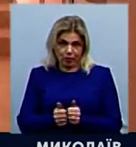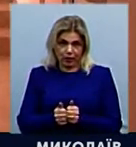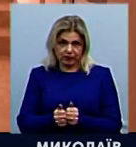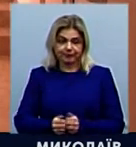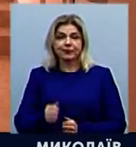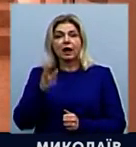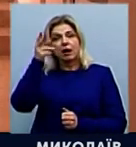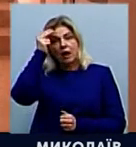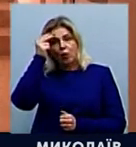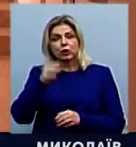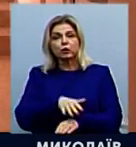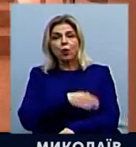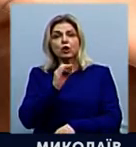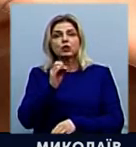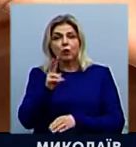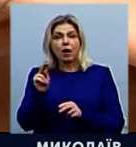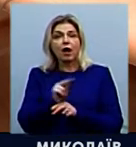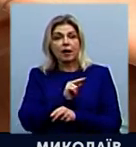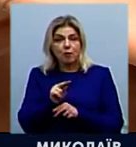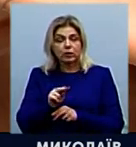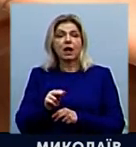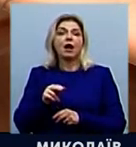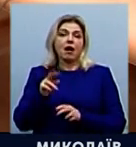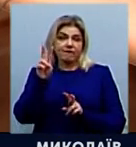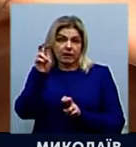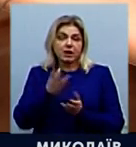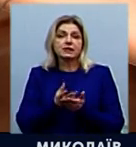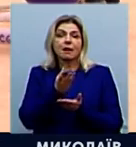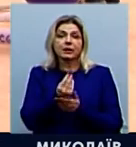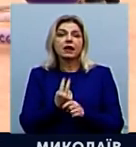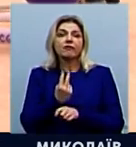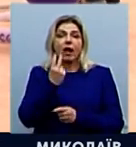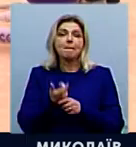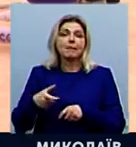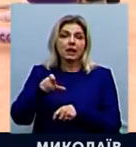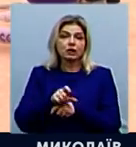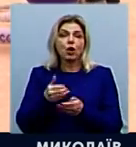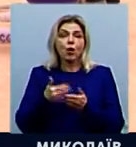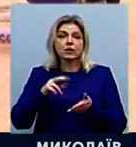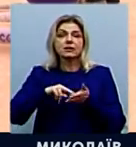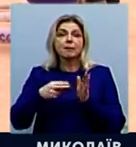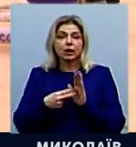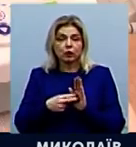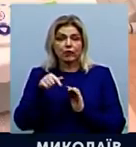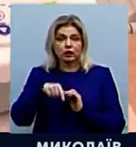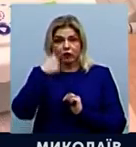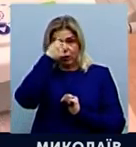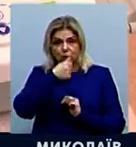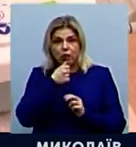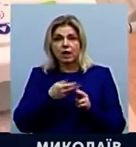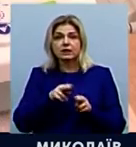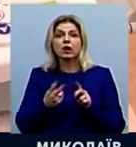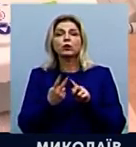Враховуючи довгостроковість ремонтних робіт, підряднику заплатять майже вдвічі більше від запланованого. Цьогоріч це друга